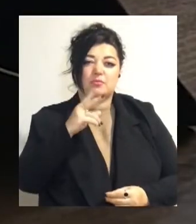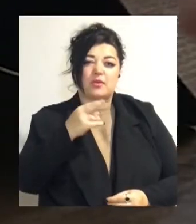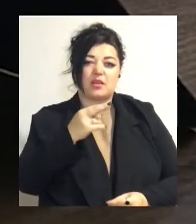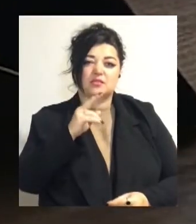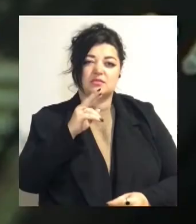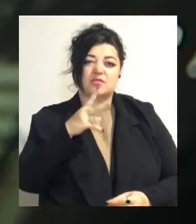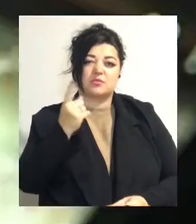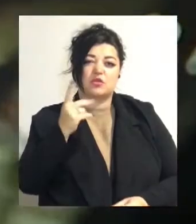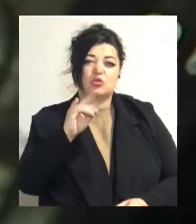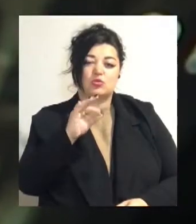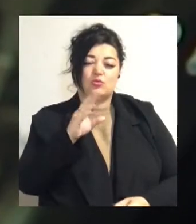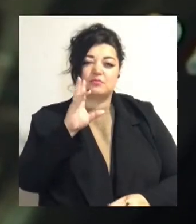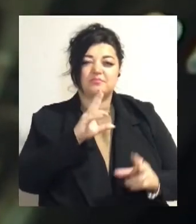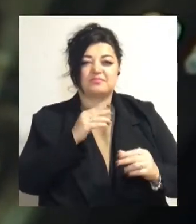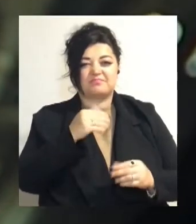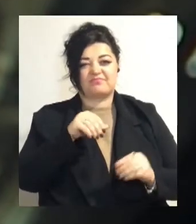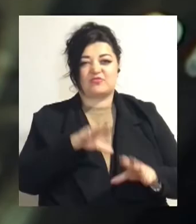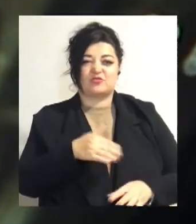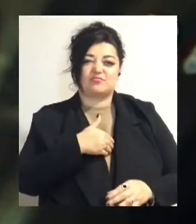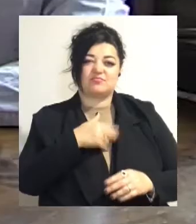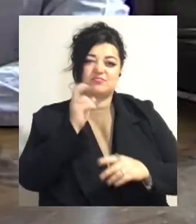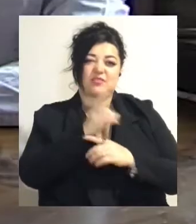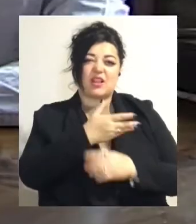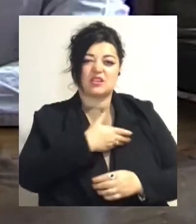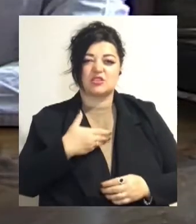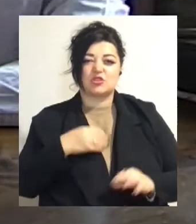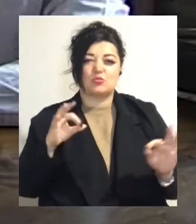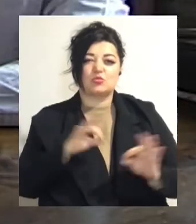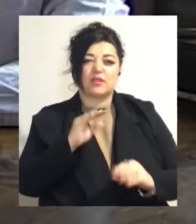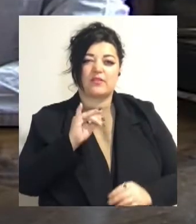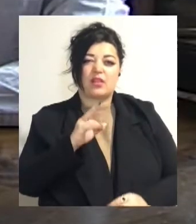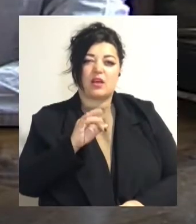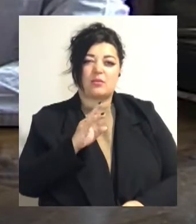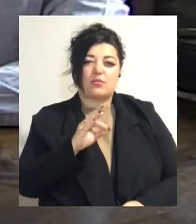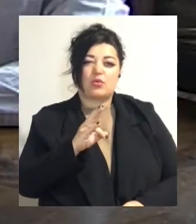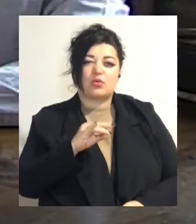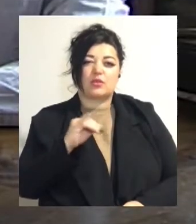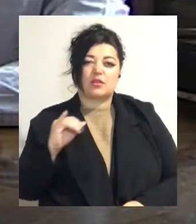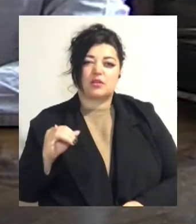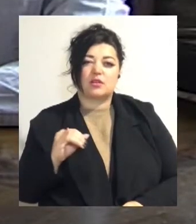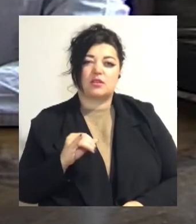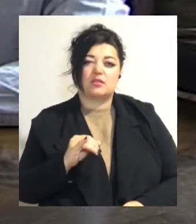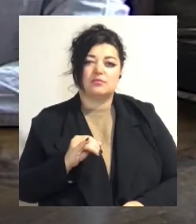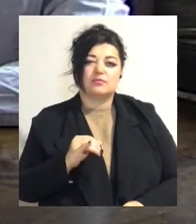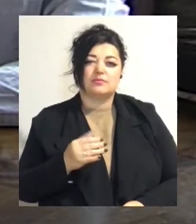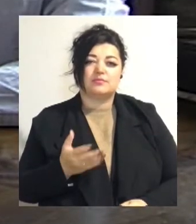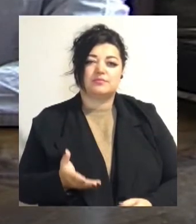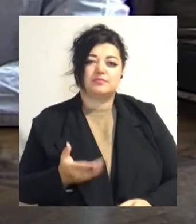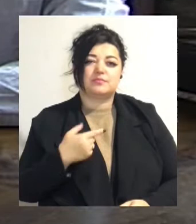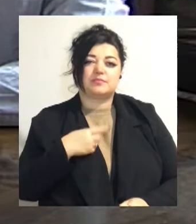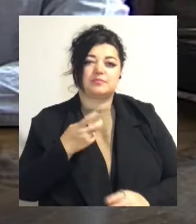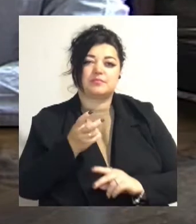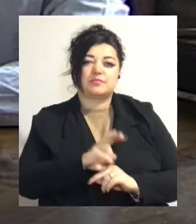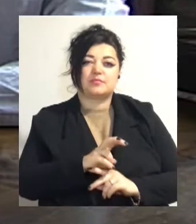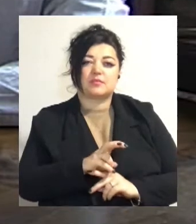відвідати концерт класичної музики у філармонії. Ми запізнилися на 5 хвилин. Нас не захотіли